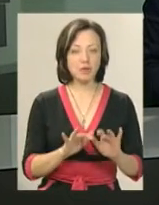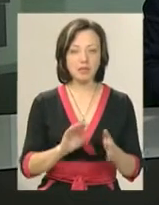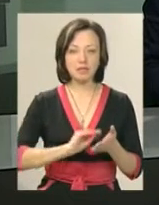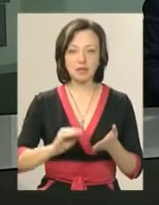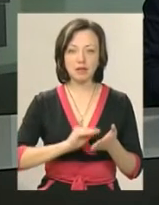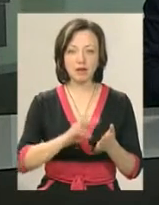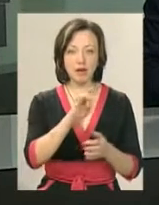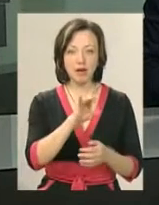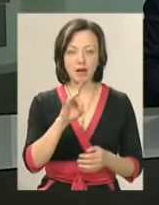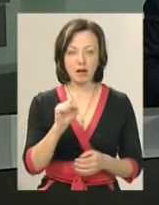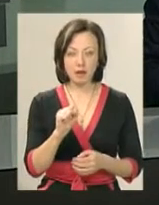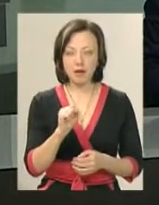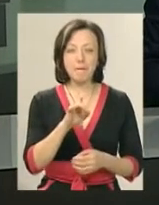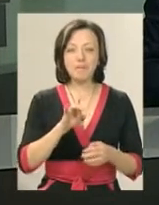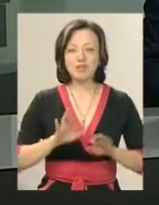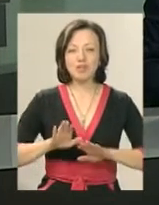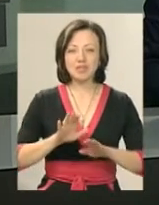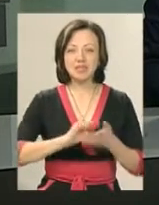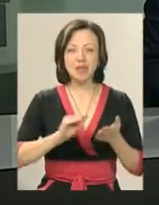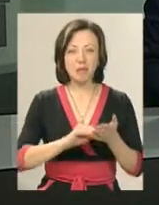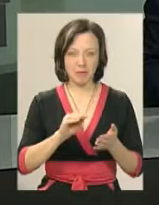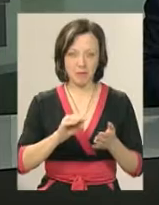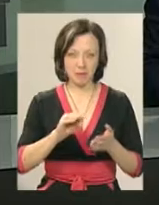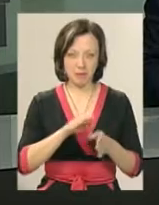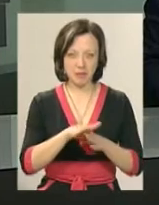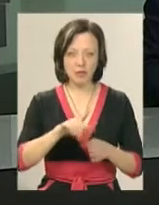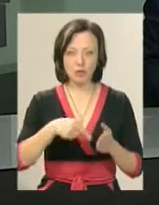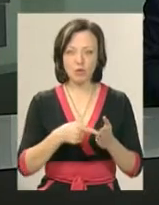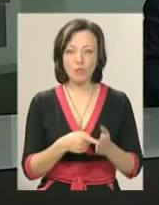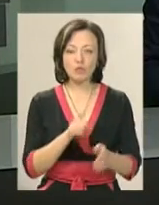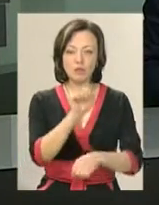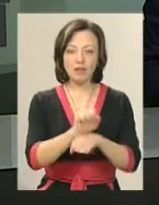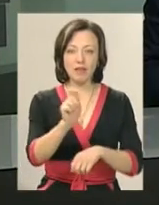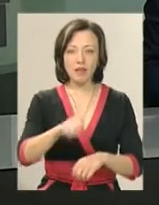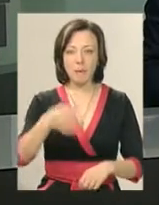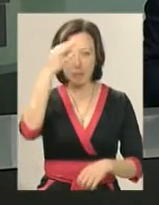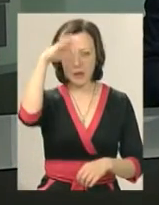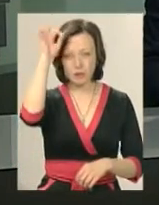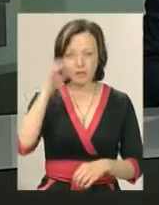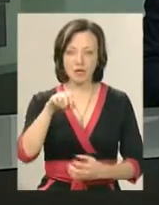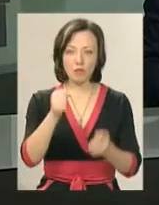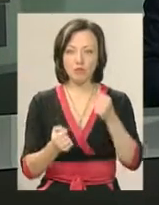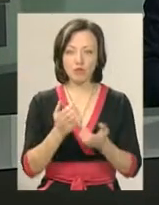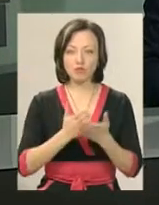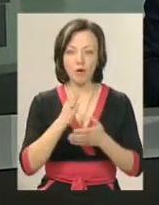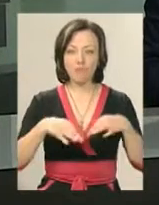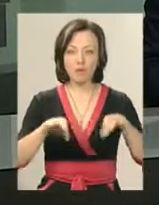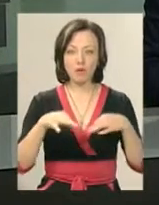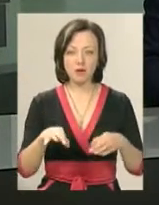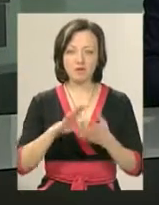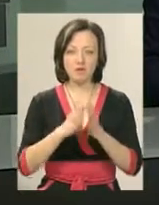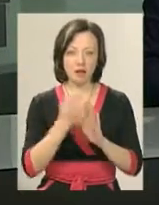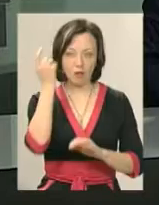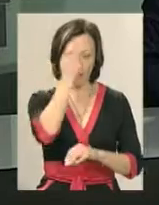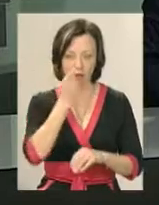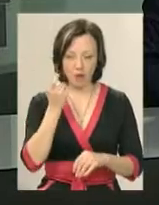секретаря мерії Михайла Кривака. Його, нагадаю, 16 січня зупинили патрульні за кермування службовим автомобілем у стані алкогольного сп'яніння.